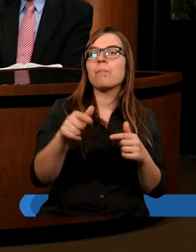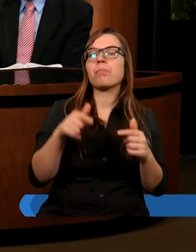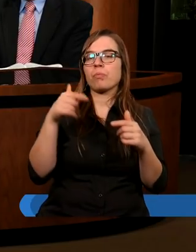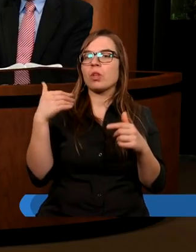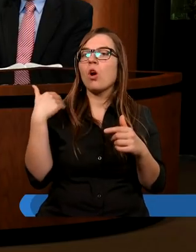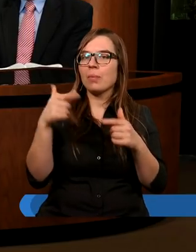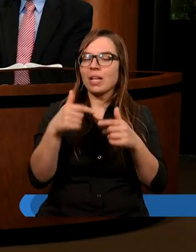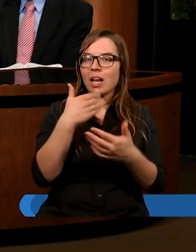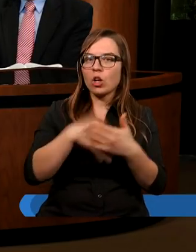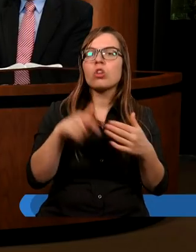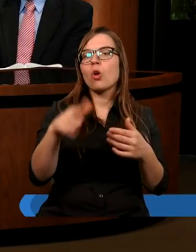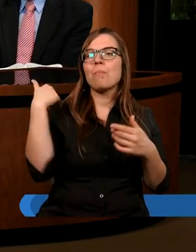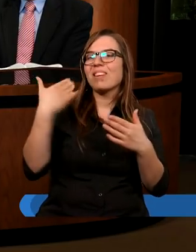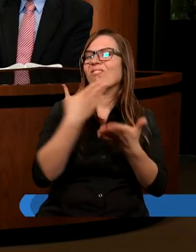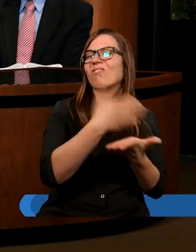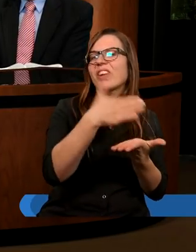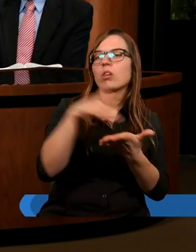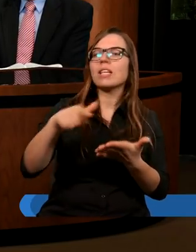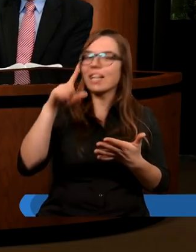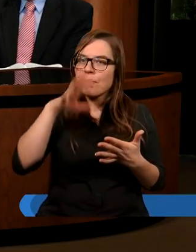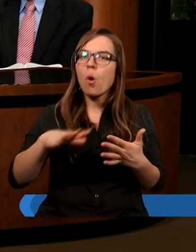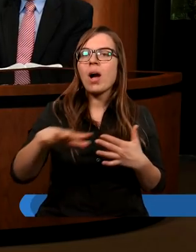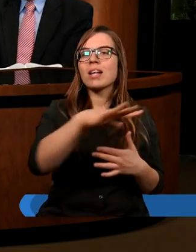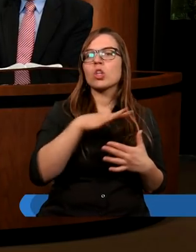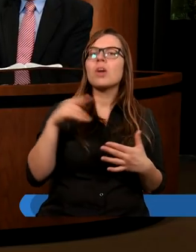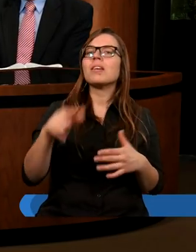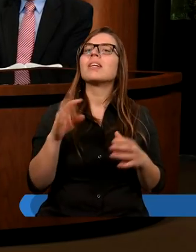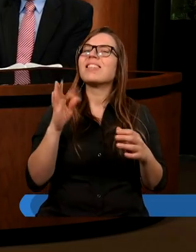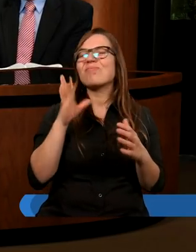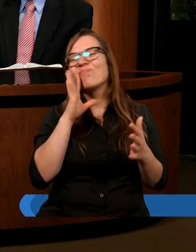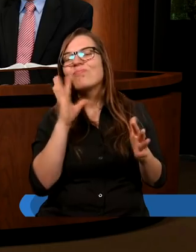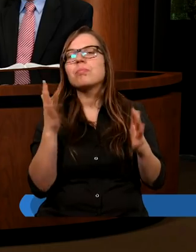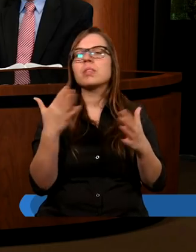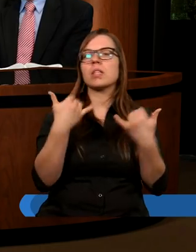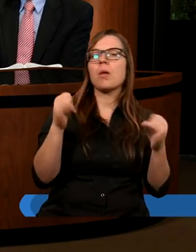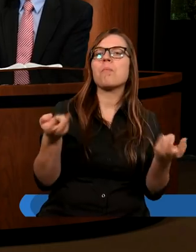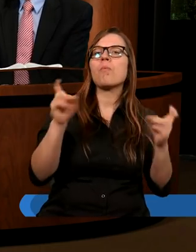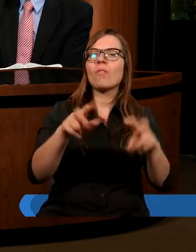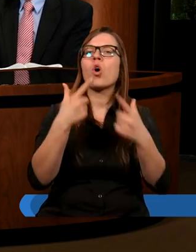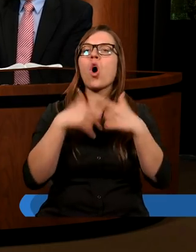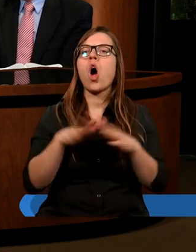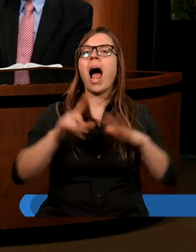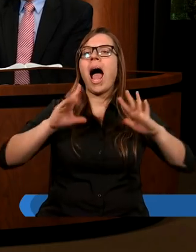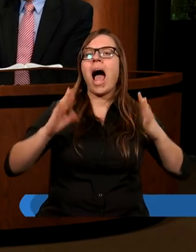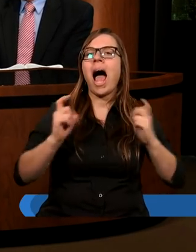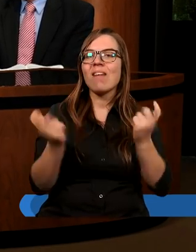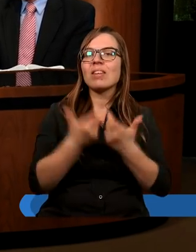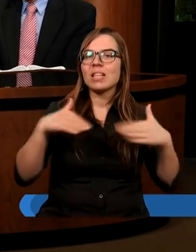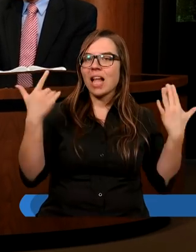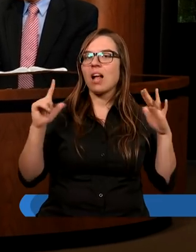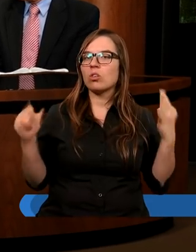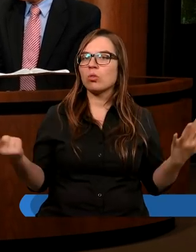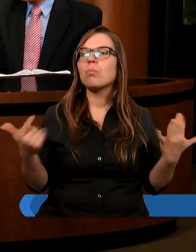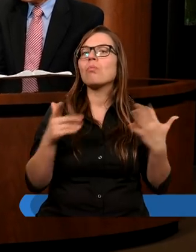wykluczani ze swoich społeczności i tak między innymi powstał kościół adwentystów dnia siódmego.